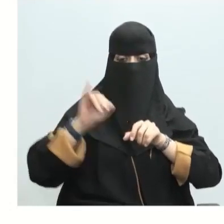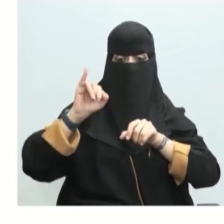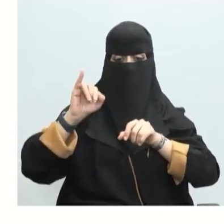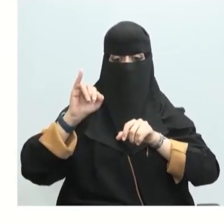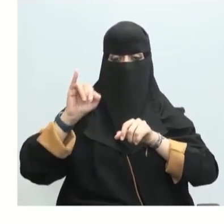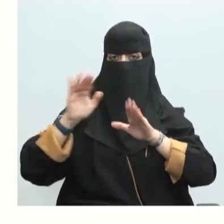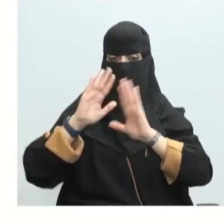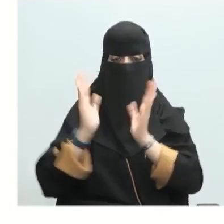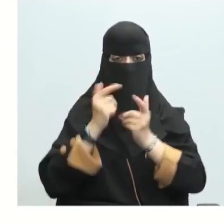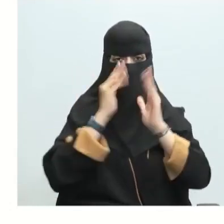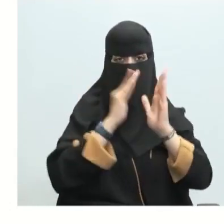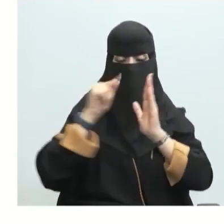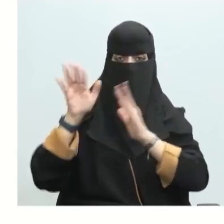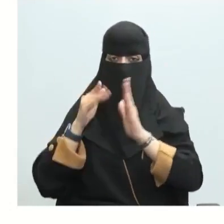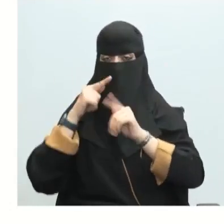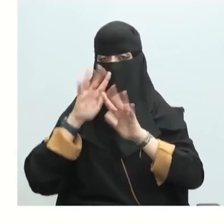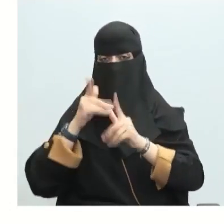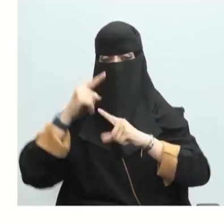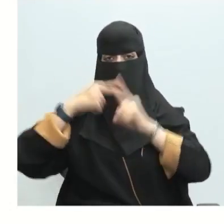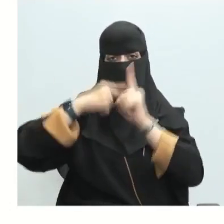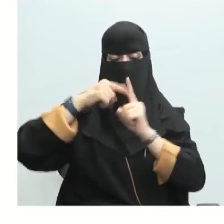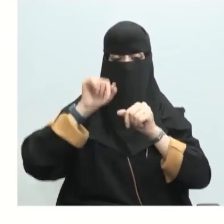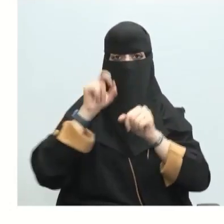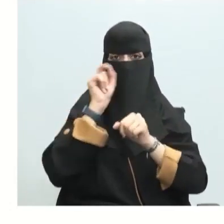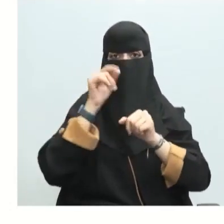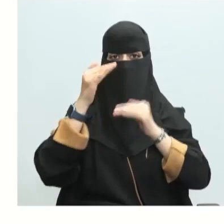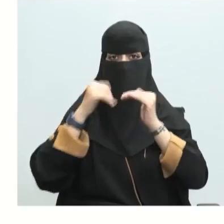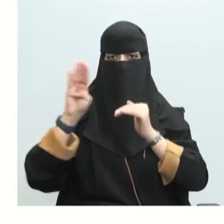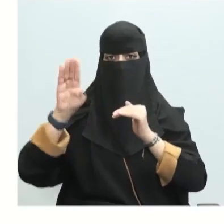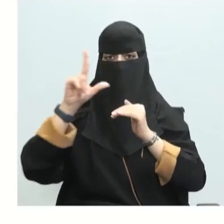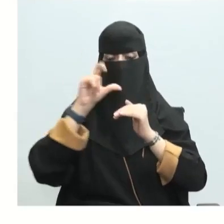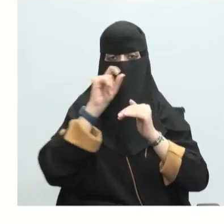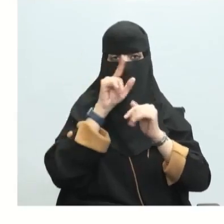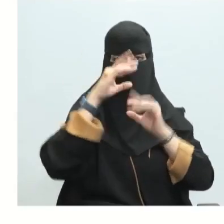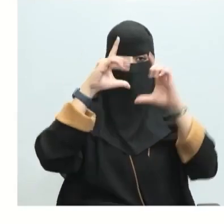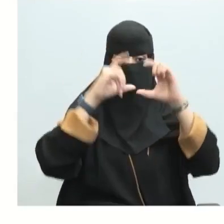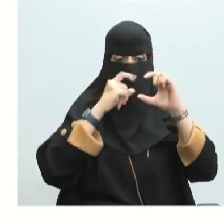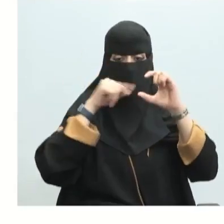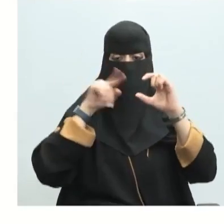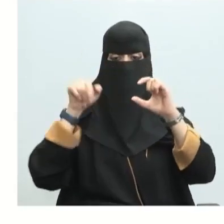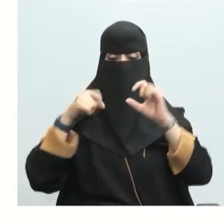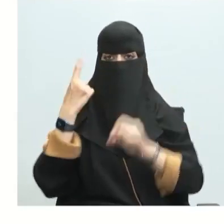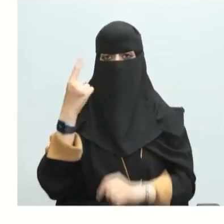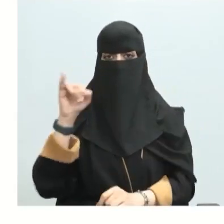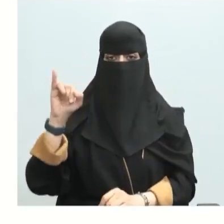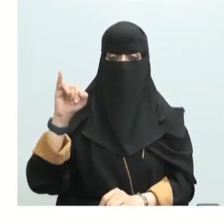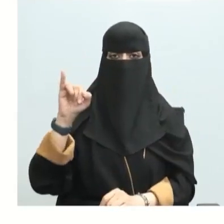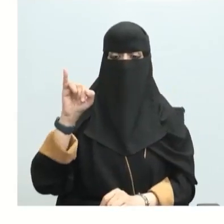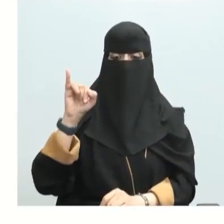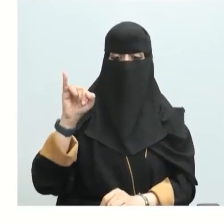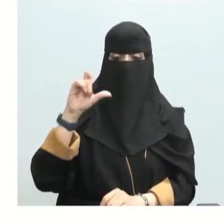الحالة الطبيعية للمادة عند درجة حرارة مقدارها صفر كالفن وضغط جوي مقداره واحد